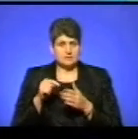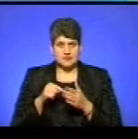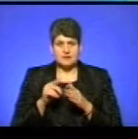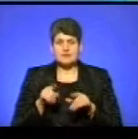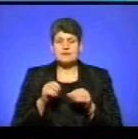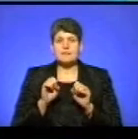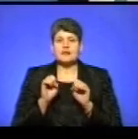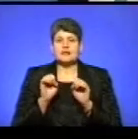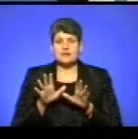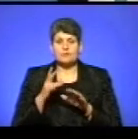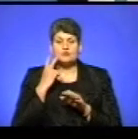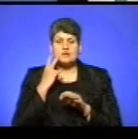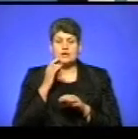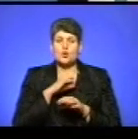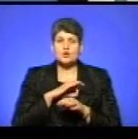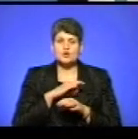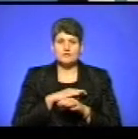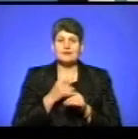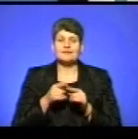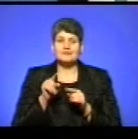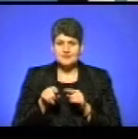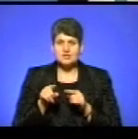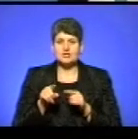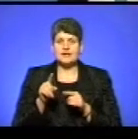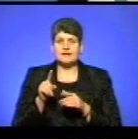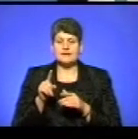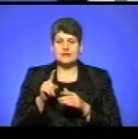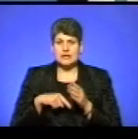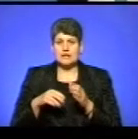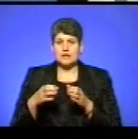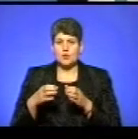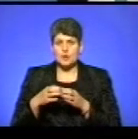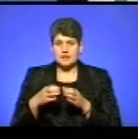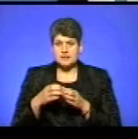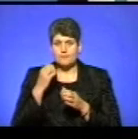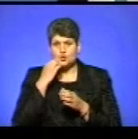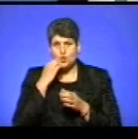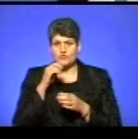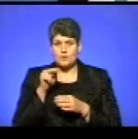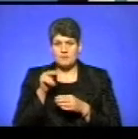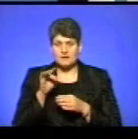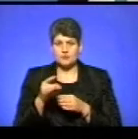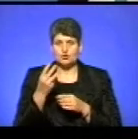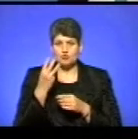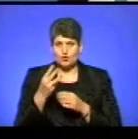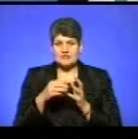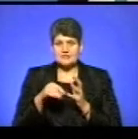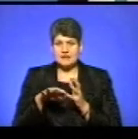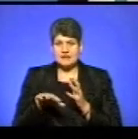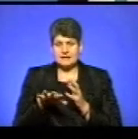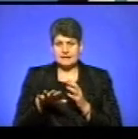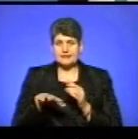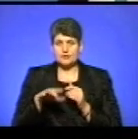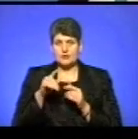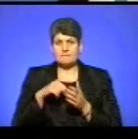передача у постійне користування цих же самих релігійних організацій, тобто московському патріхату, трьох земельних ділянок на